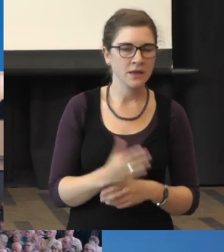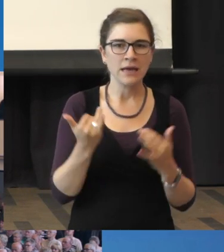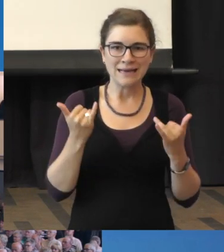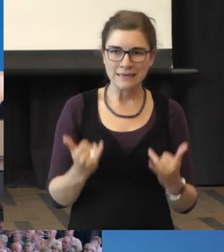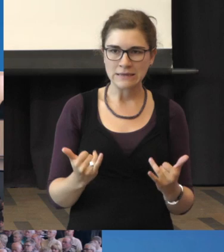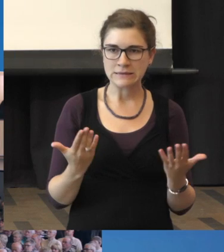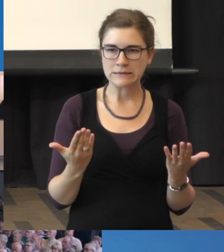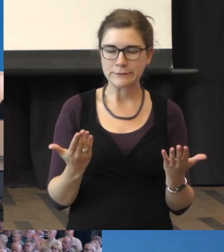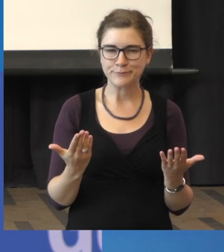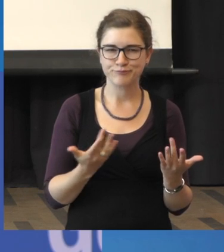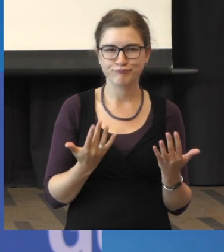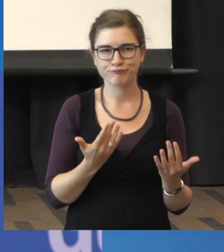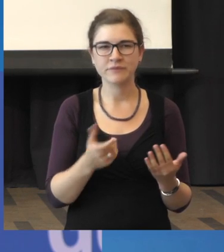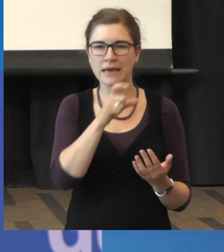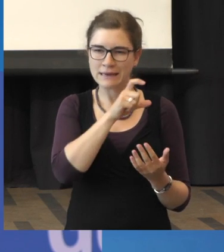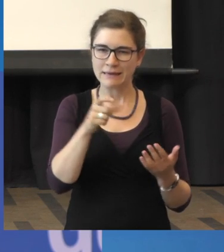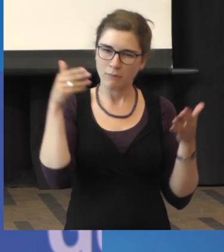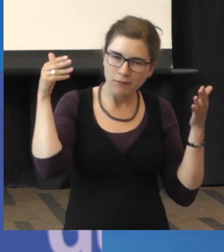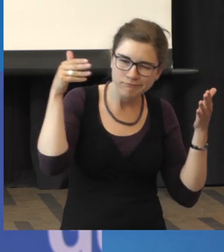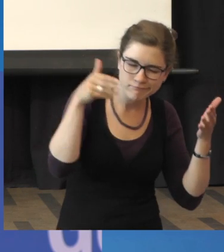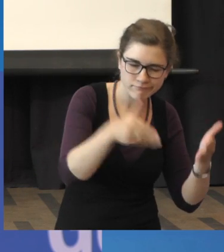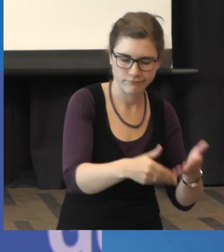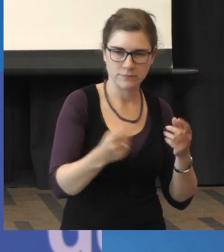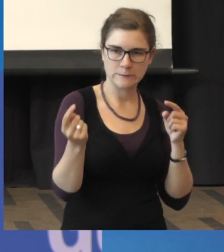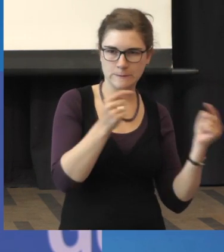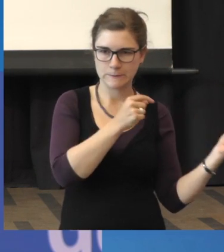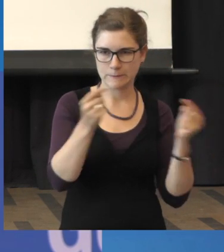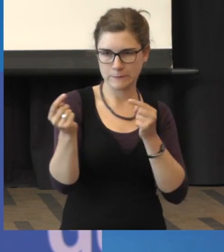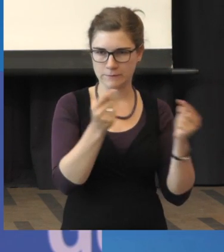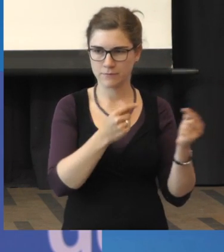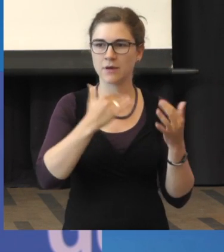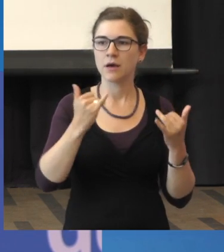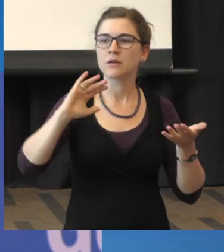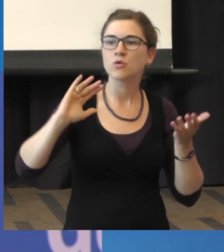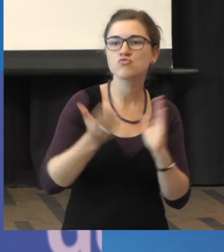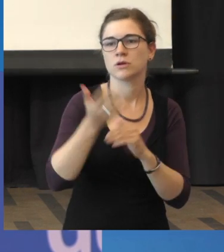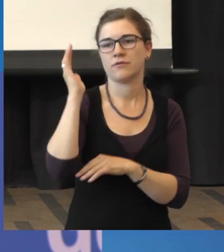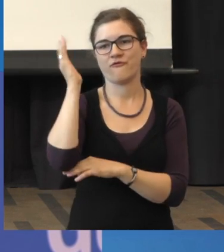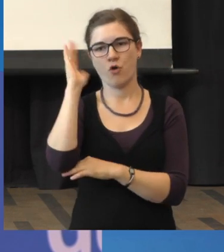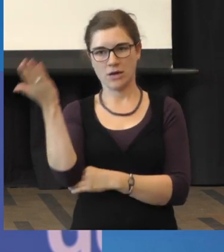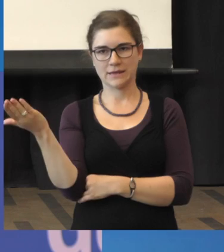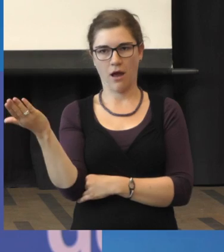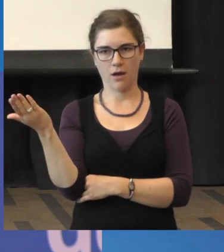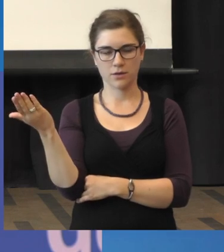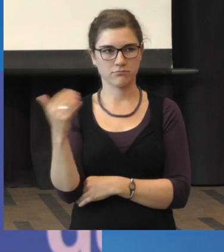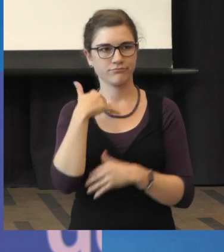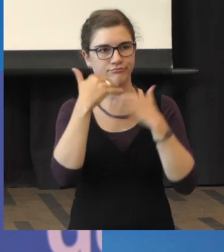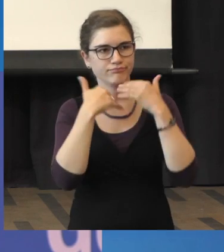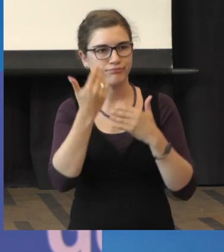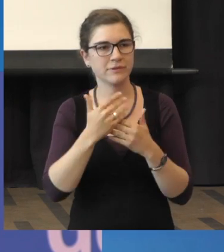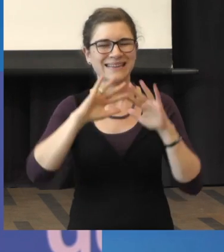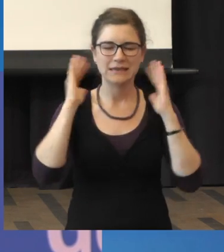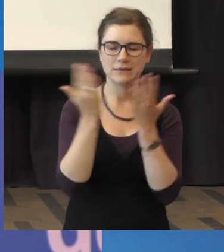wir dann in das Thema richtig einsteigen und diskutieren, einen kurzen Vortrag halten über das Gesamtgebiet